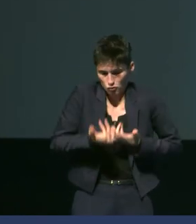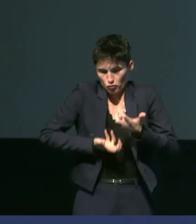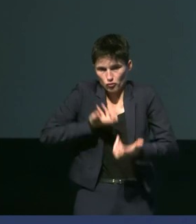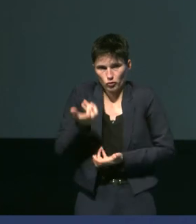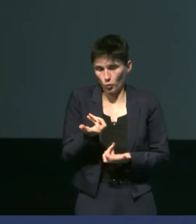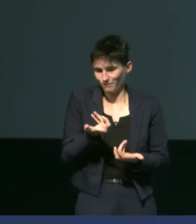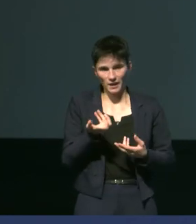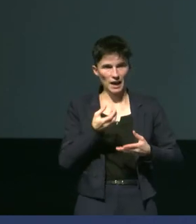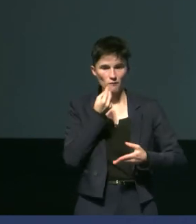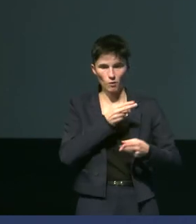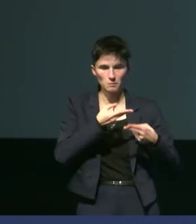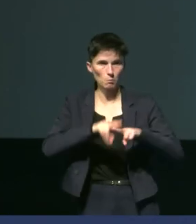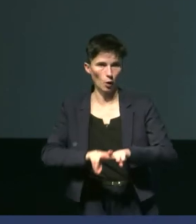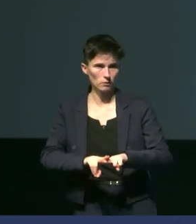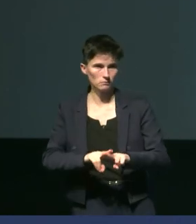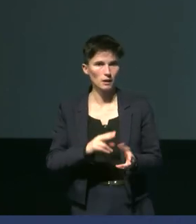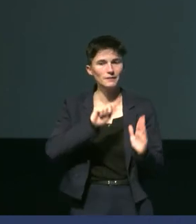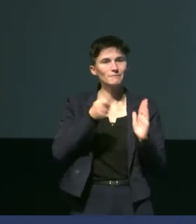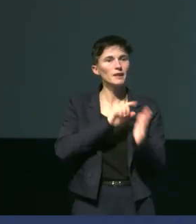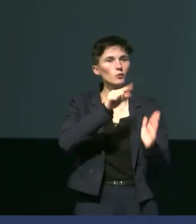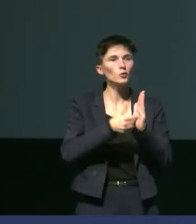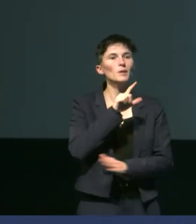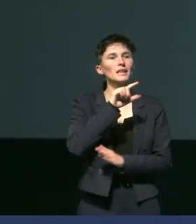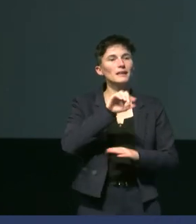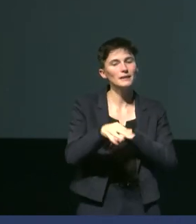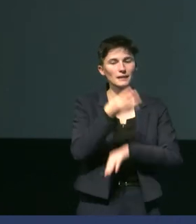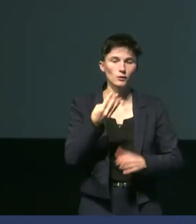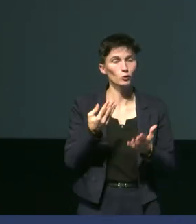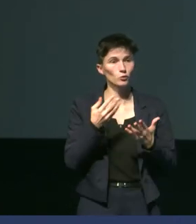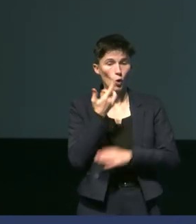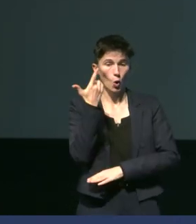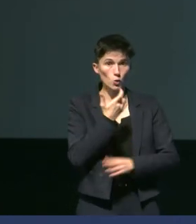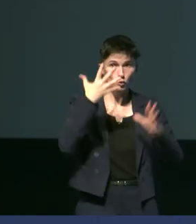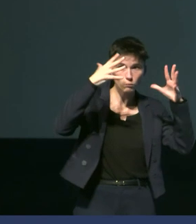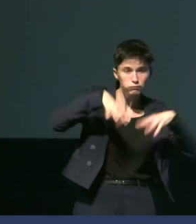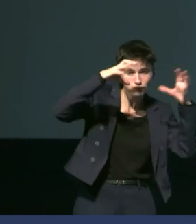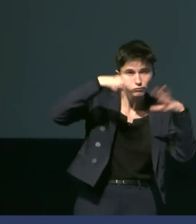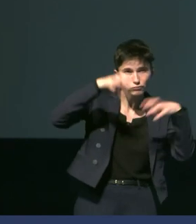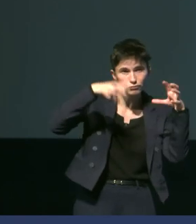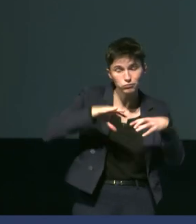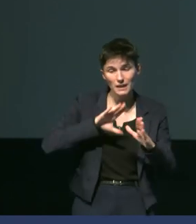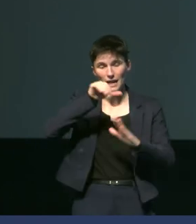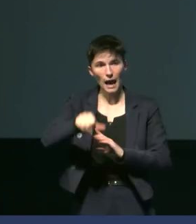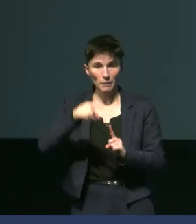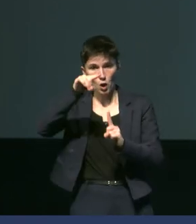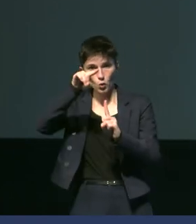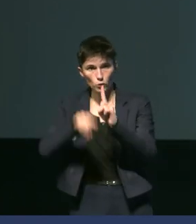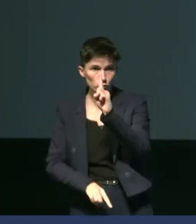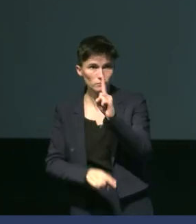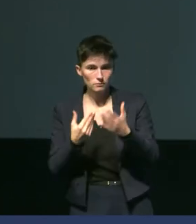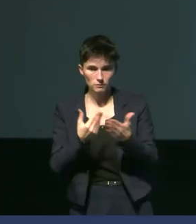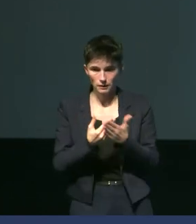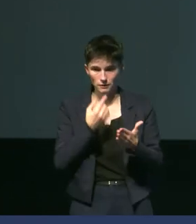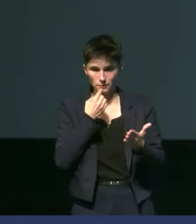En 2014, il y eu deux jours consécutifs de pluie. Suivi d'une rechute des températures, succès reproducteur zéro.